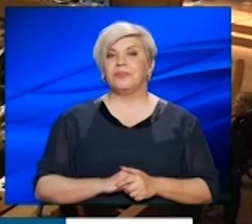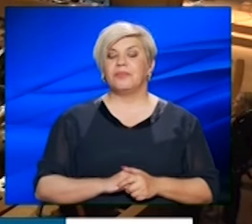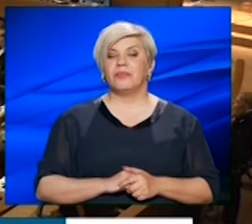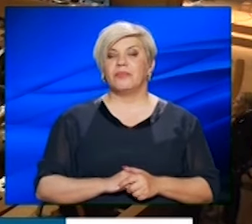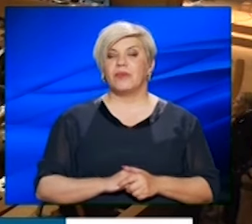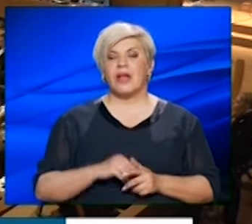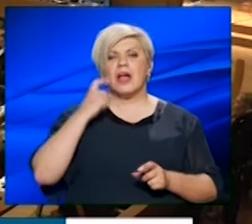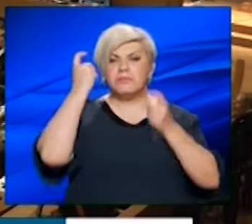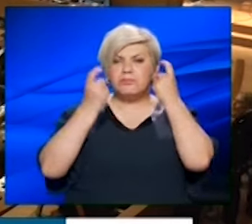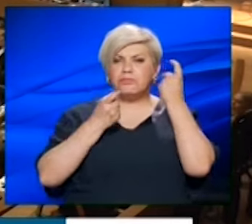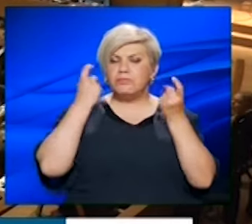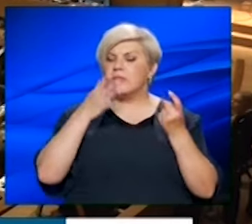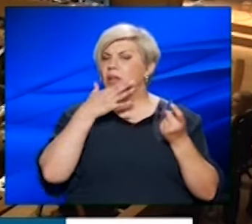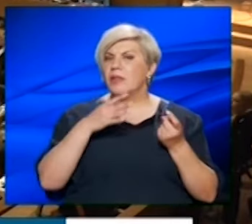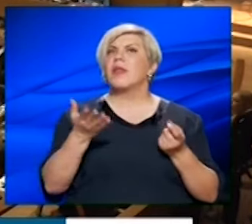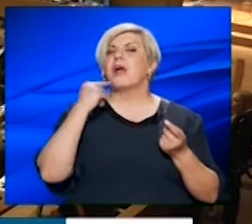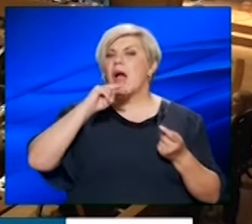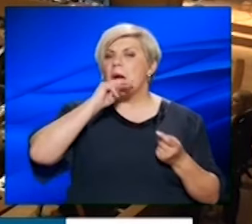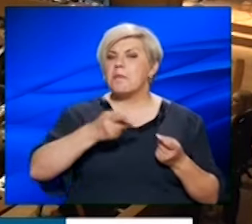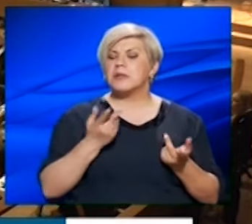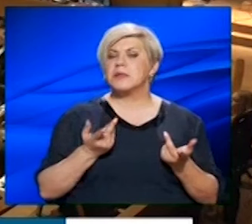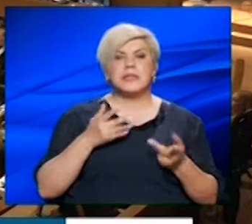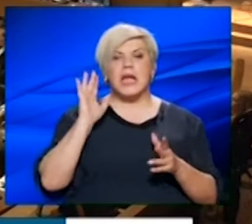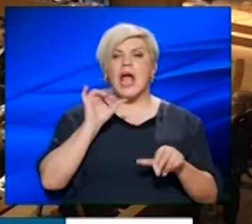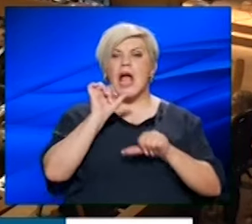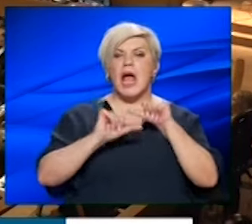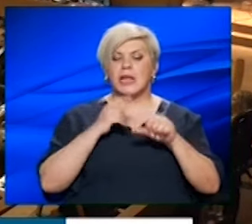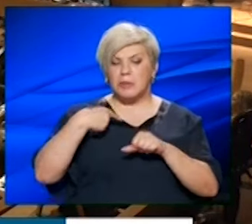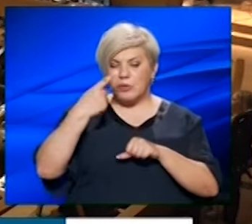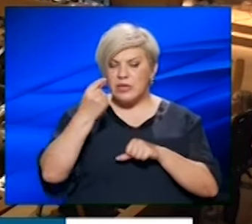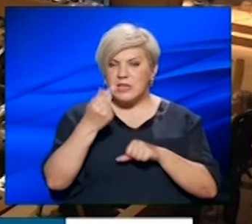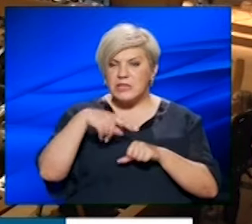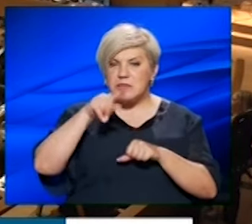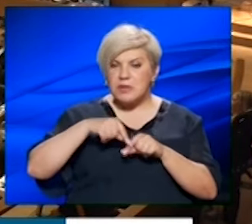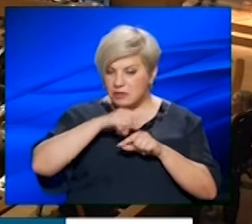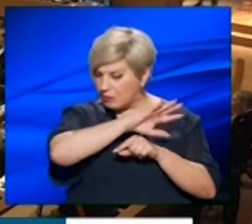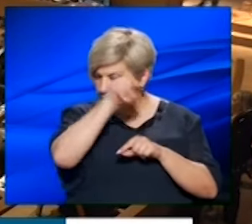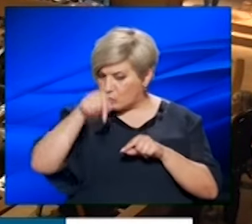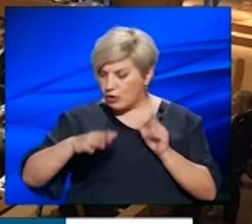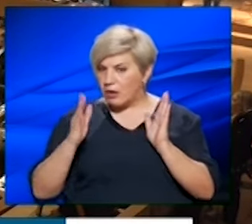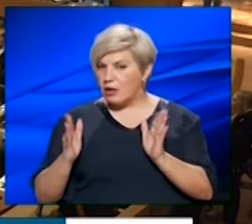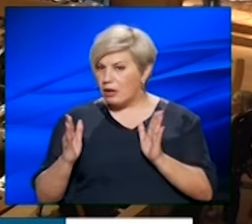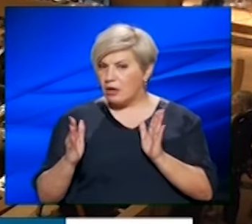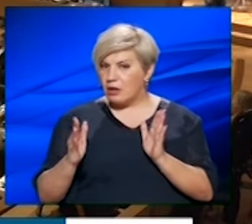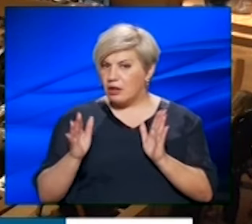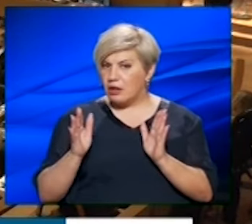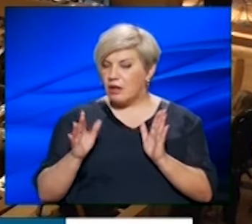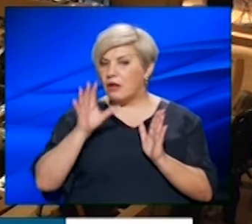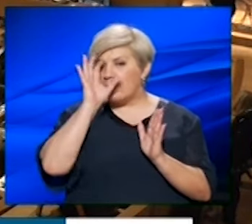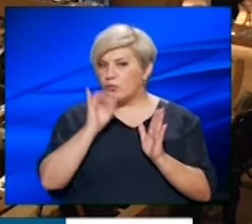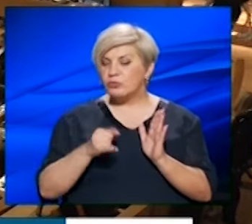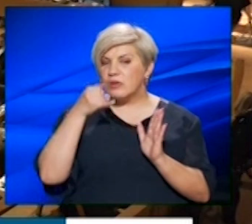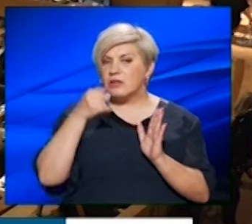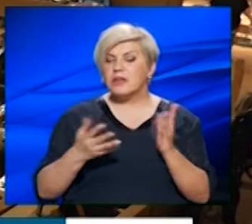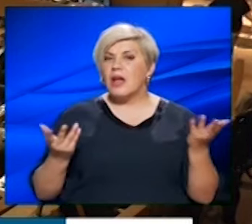Και αναρωτιόμαστε γιατί εκεί δεν υπήρχε απάντηση και το τι άλλαξε τις επόμενες λίγες ημέρες μέχρι σήμερα, ουσιαστικά